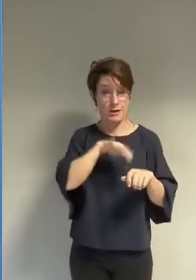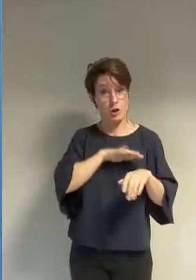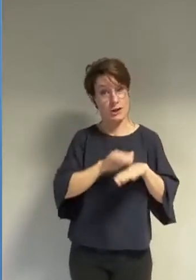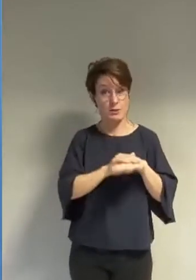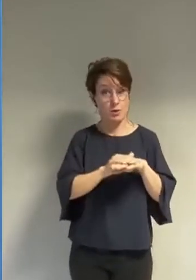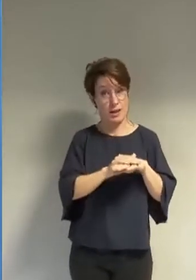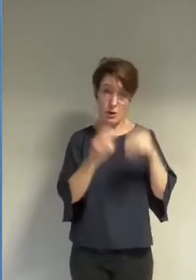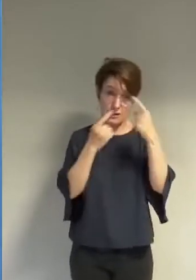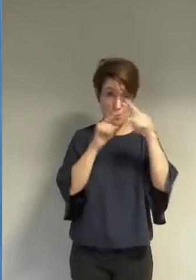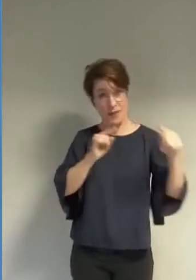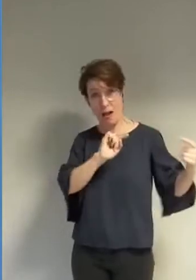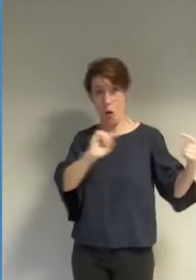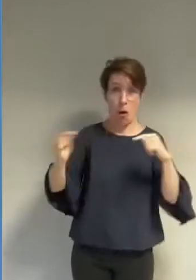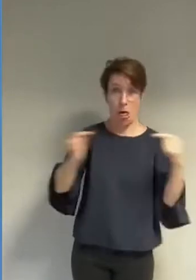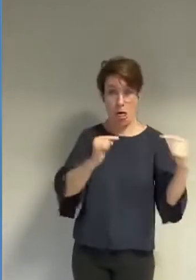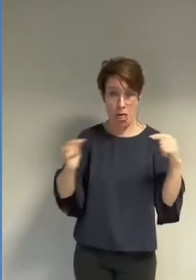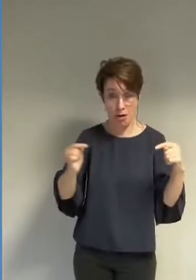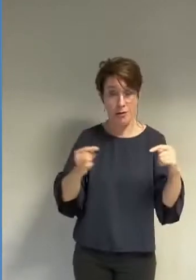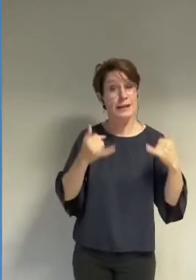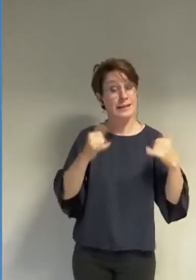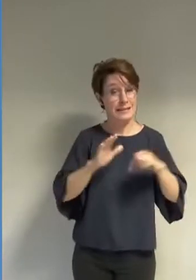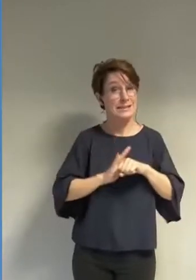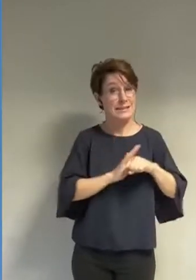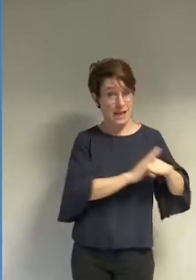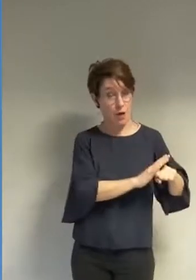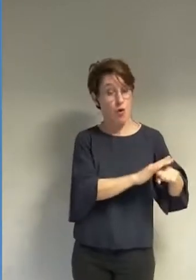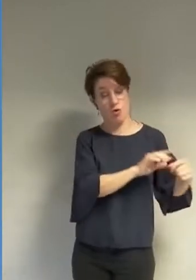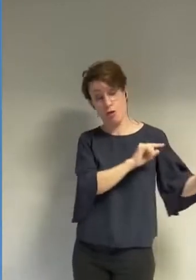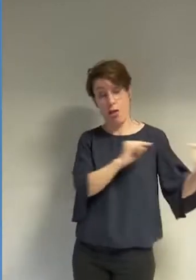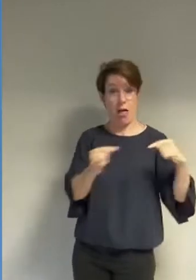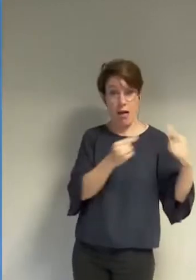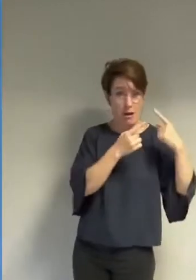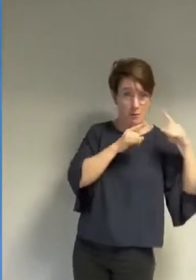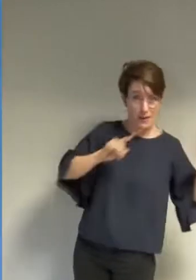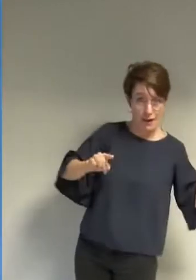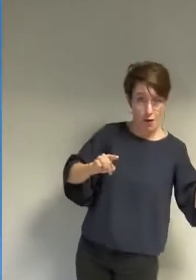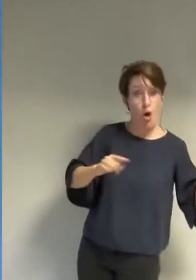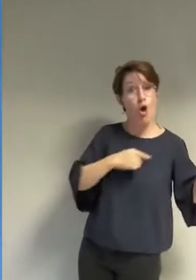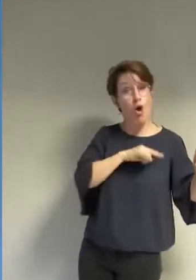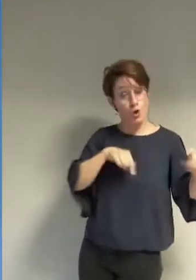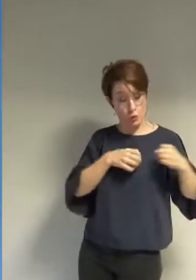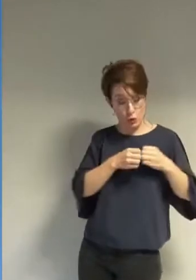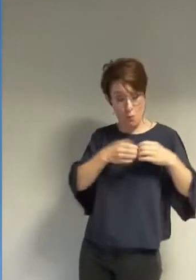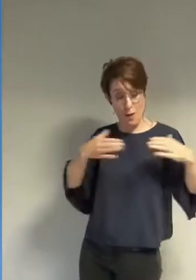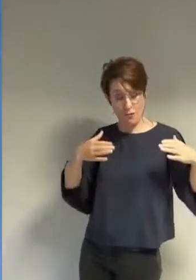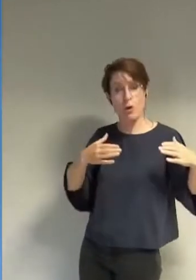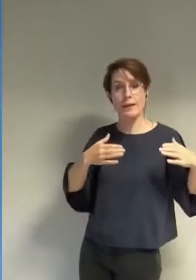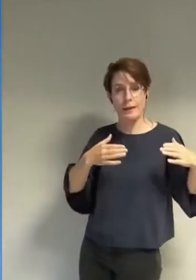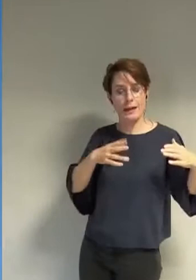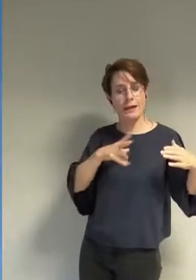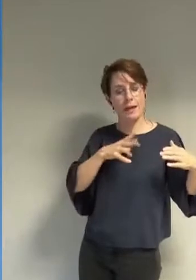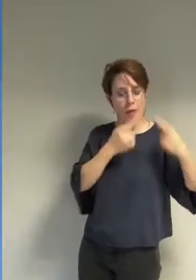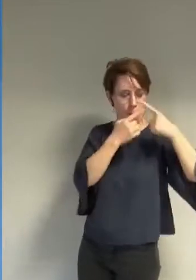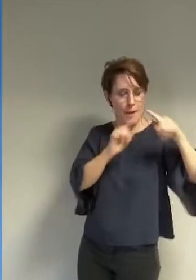il divise au sein de la gauche il divise jusqu'au sein même de notre majorité